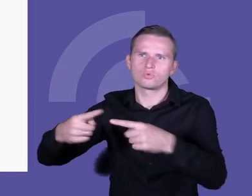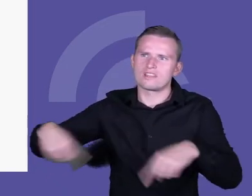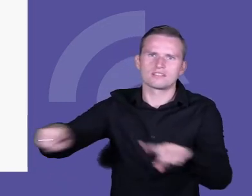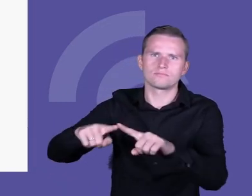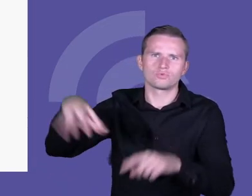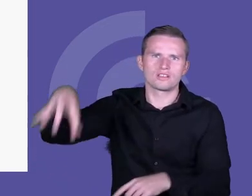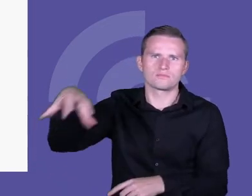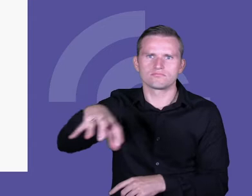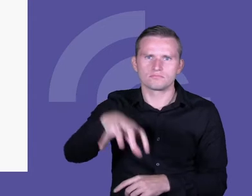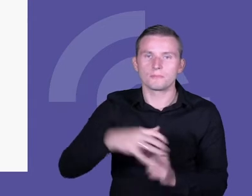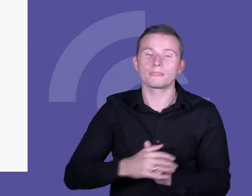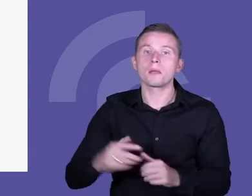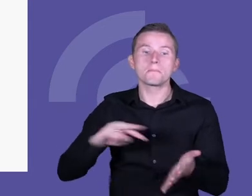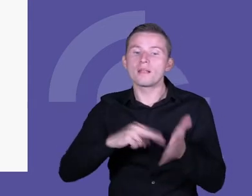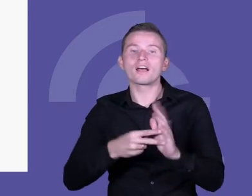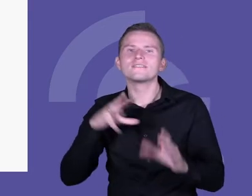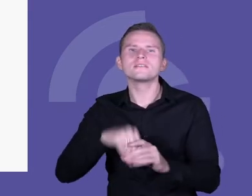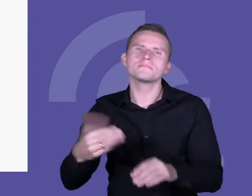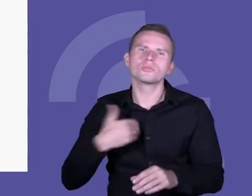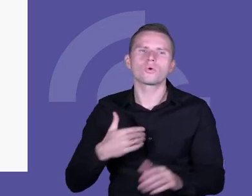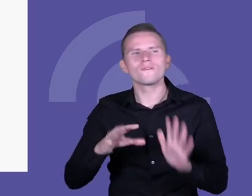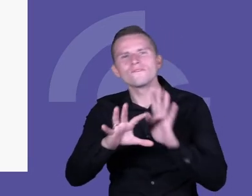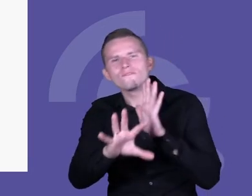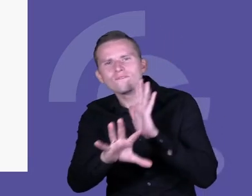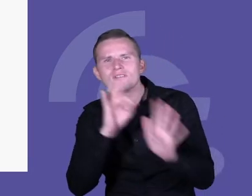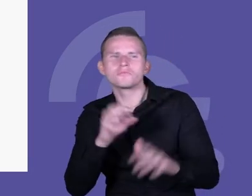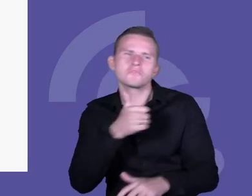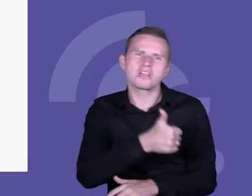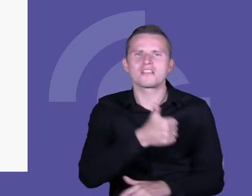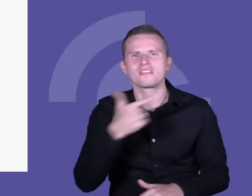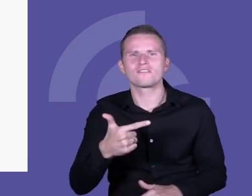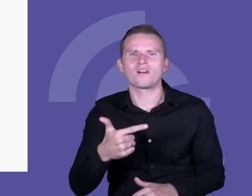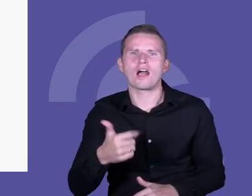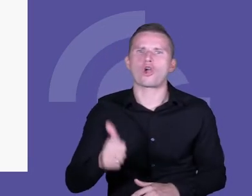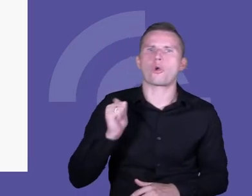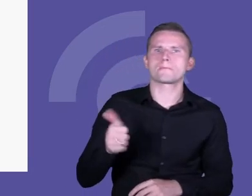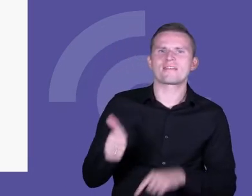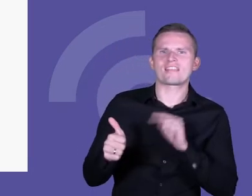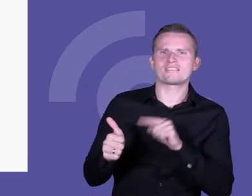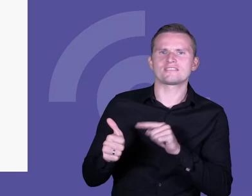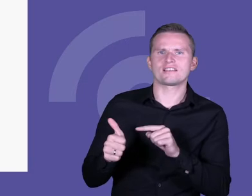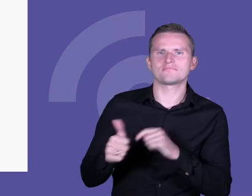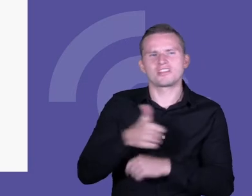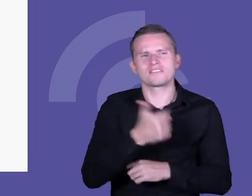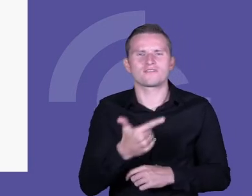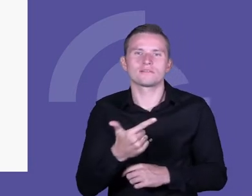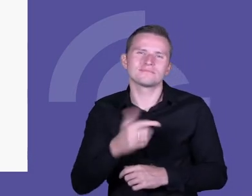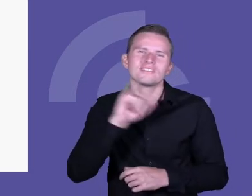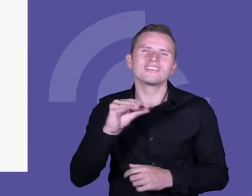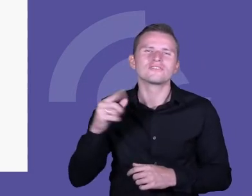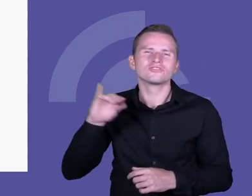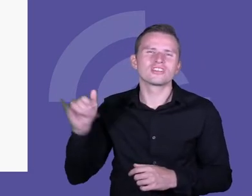wyborze jednej bądź dwóch konkretnych kompetencji. Tak jak mówił Jędrzej, nie da się kształcić 20